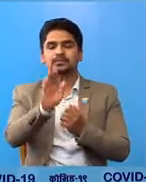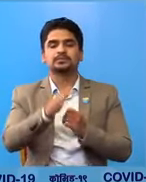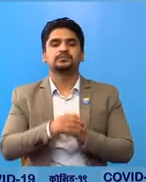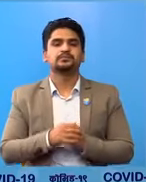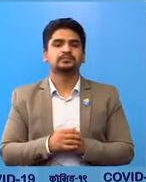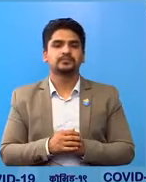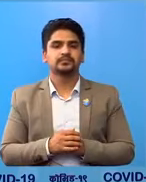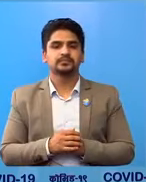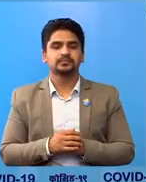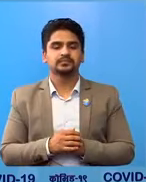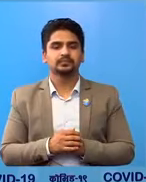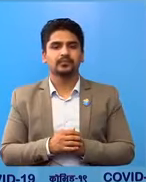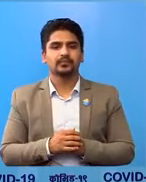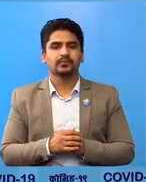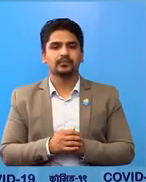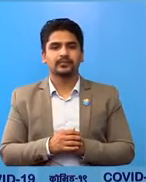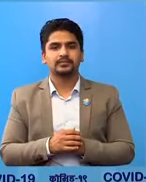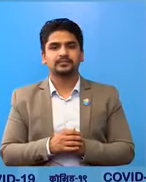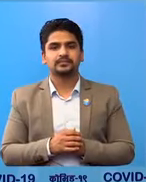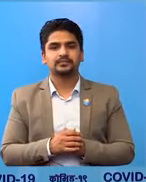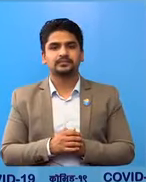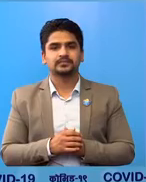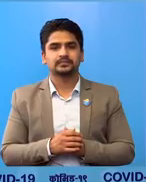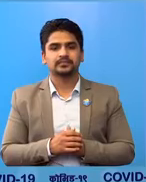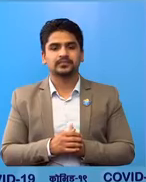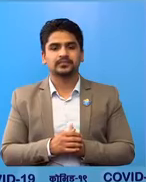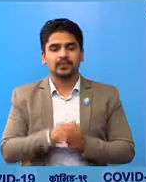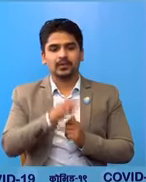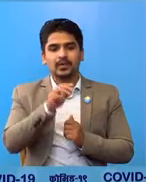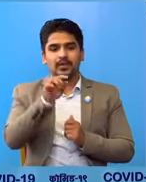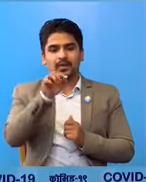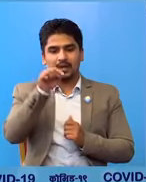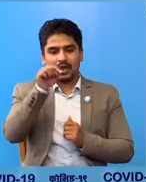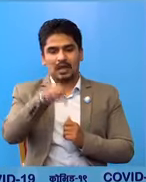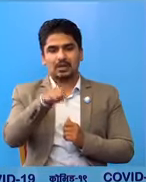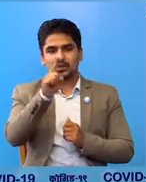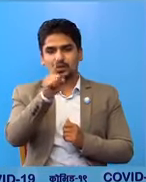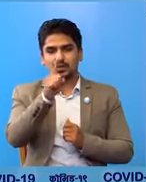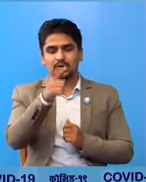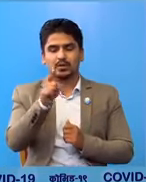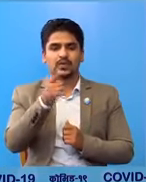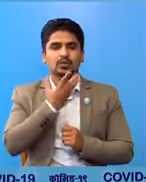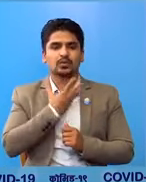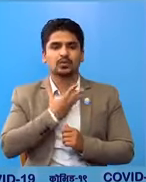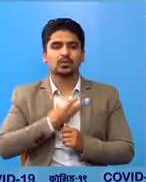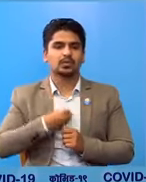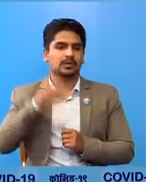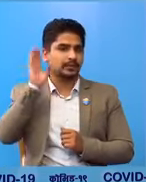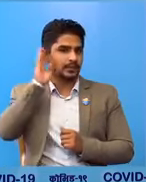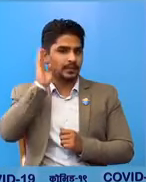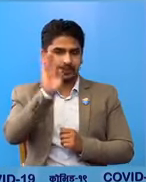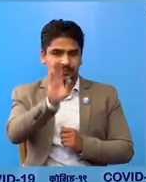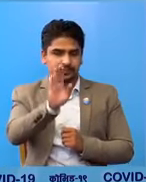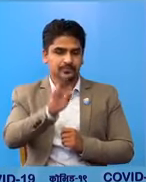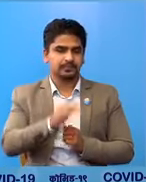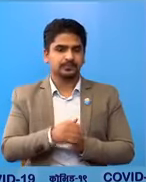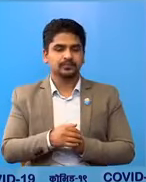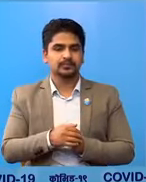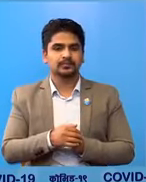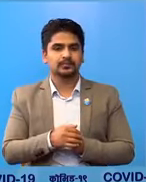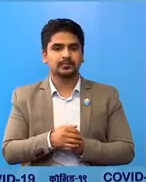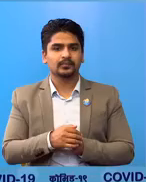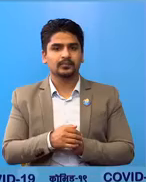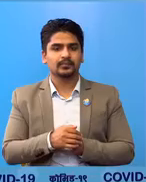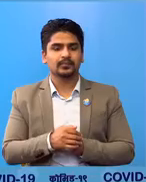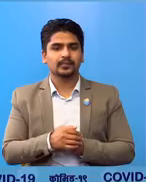लागी अनुरोद गर्दा छुँ रा आजा युटा दुखद खबर छा कि